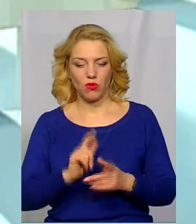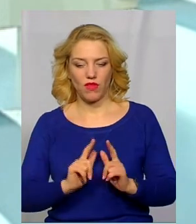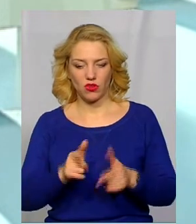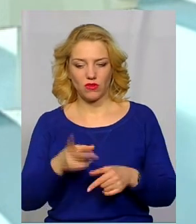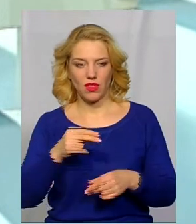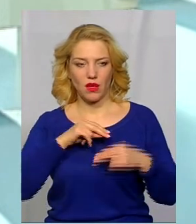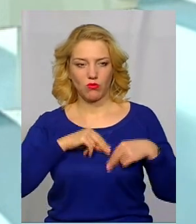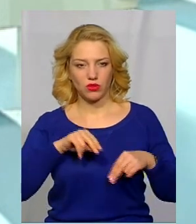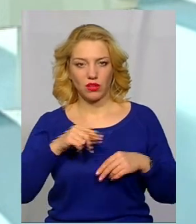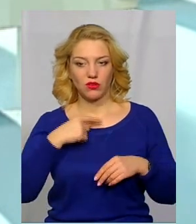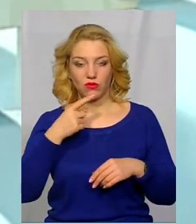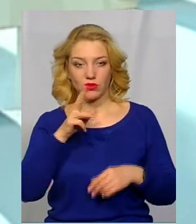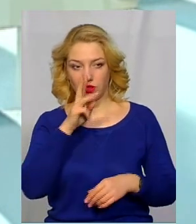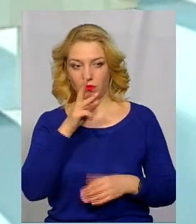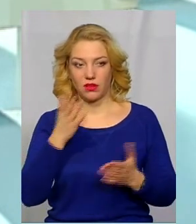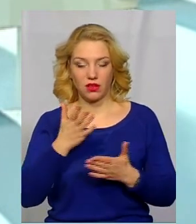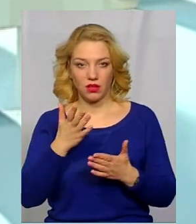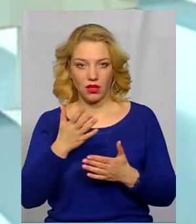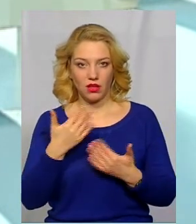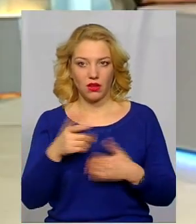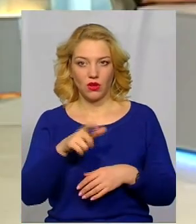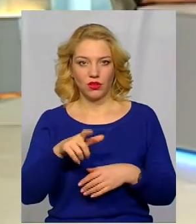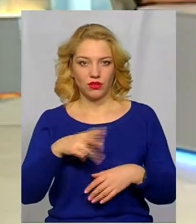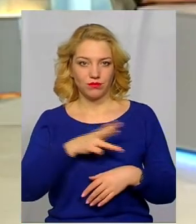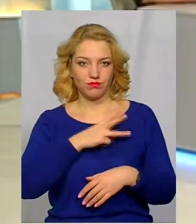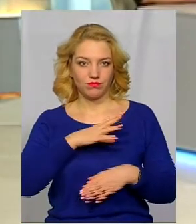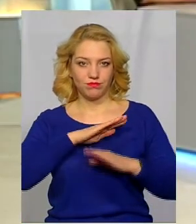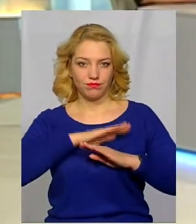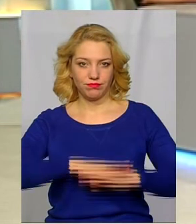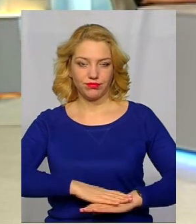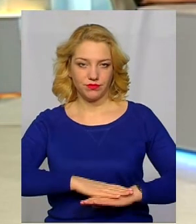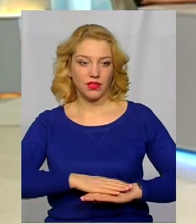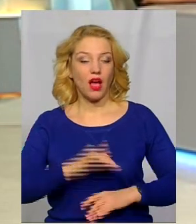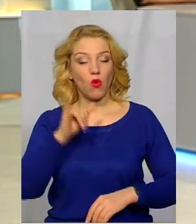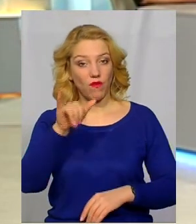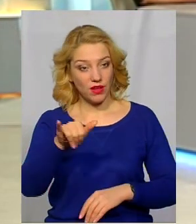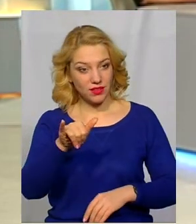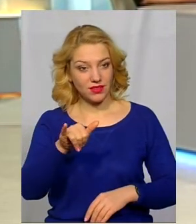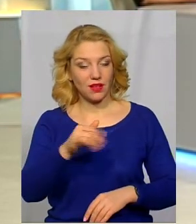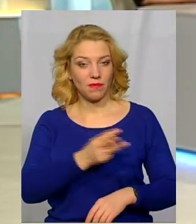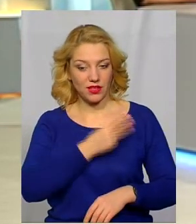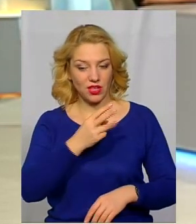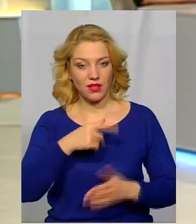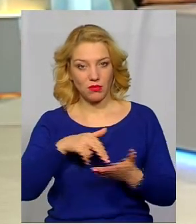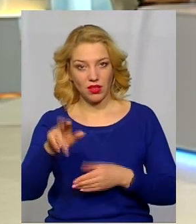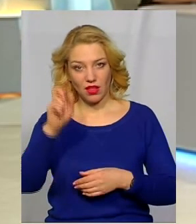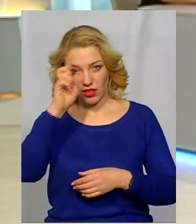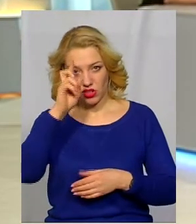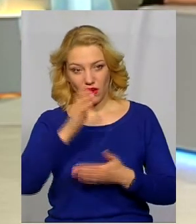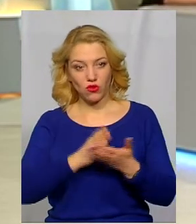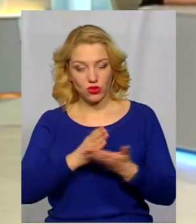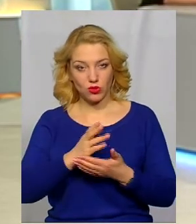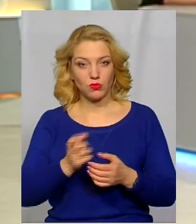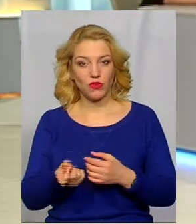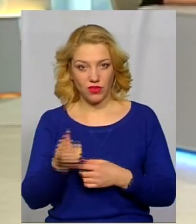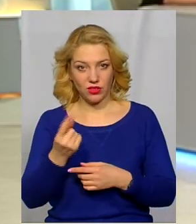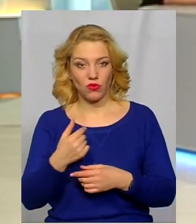посаду і одразу озвучує заробітну плату і в багатьох відпадає бажання. Відпадає бажання. Пані Олено, а у вас бажання піти на державну службу не виникло? У мене